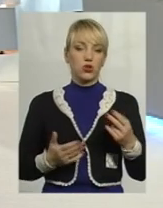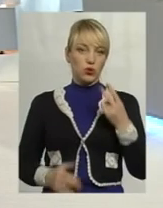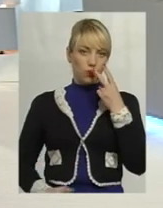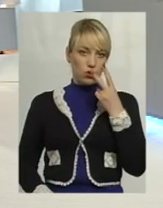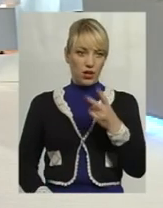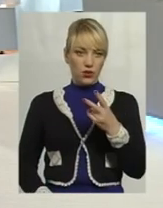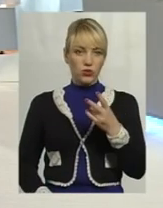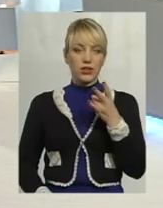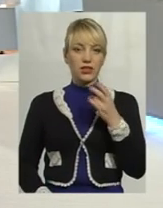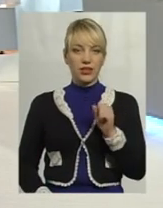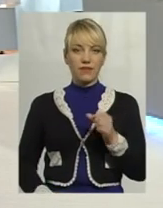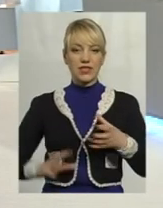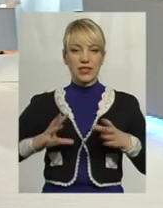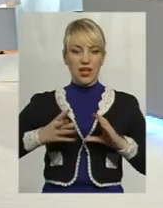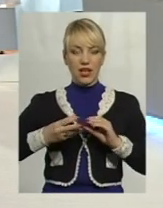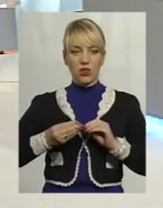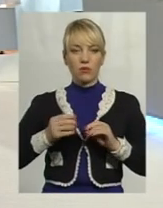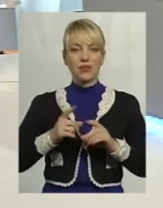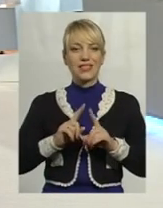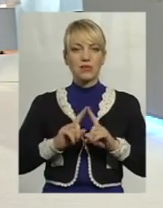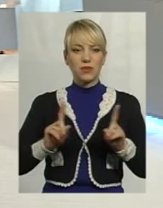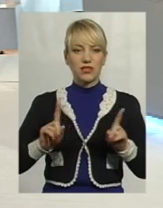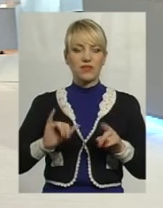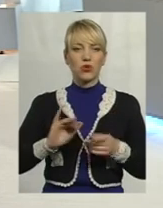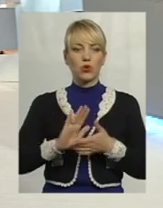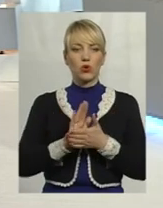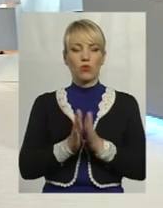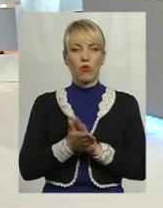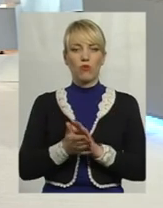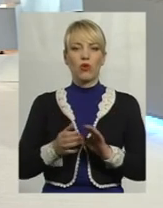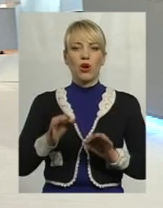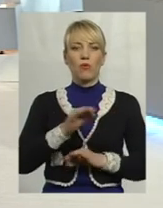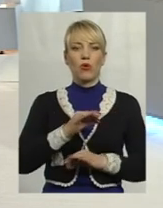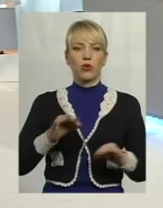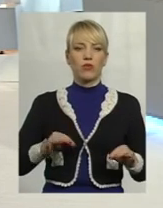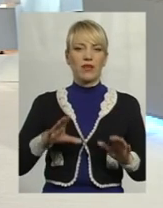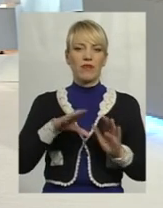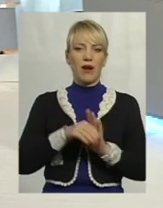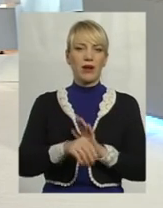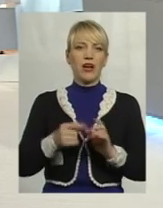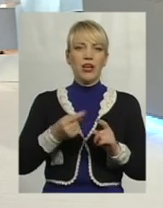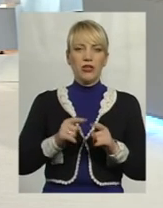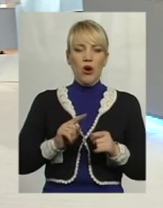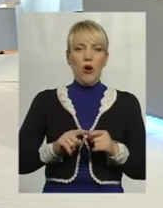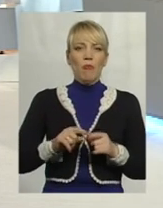загалом специфіку і умови кредитування в рамках цього проєкту,